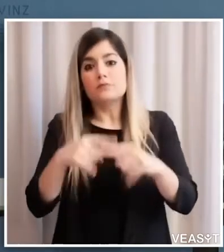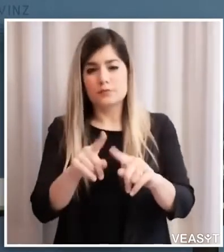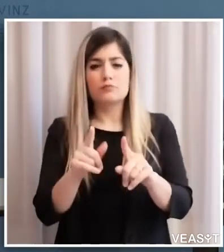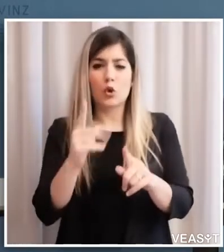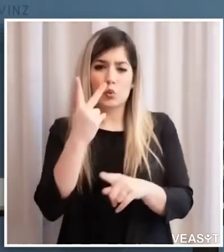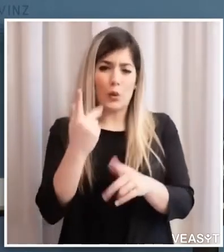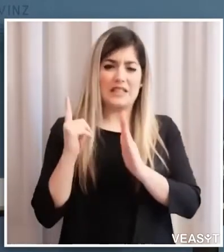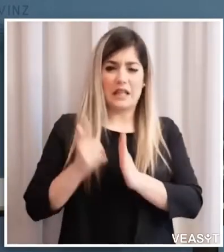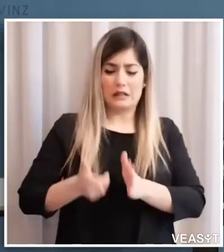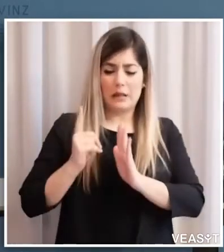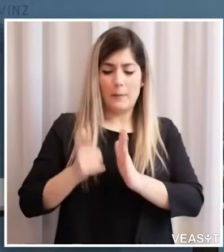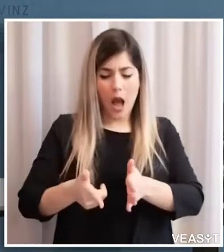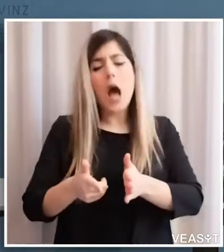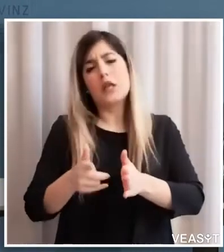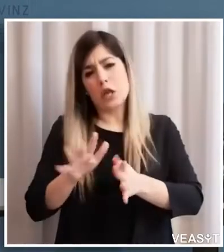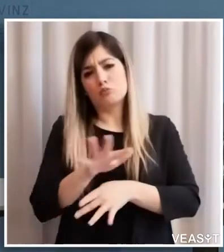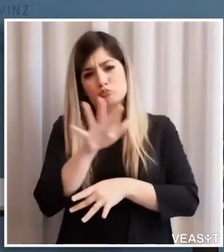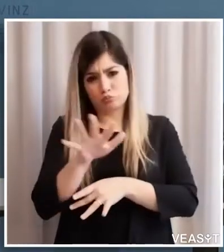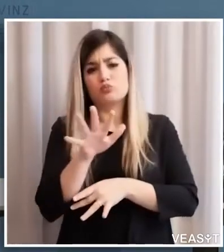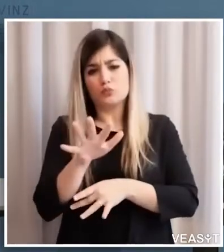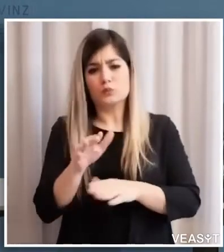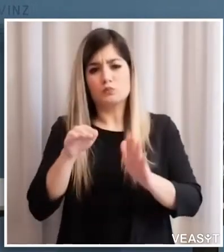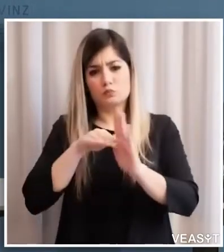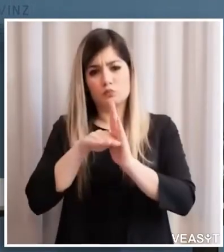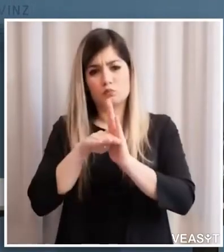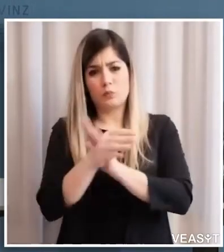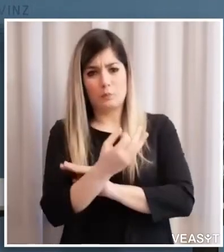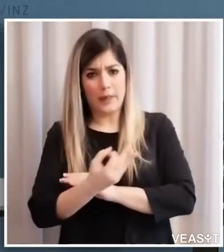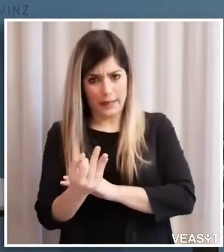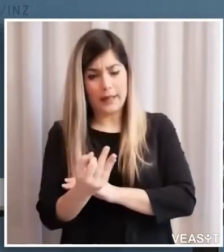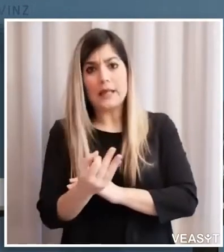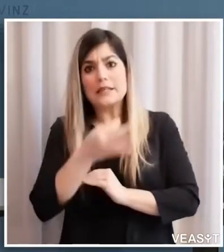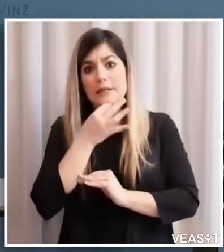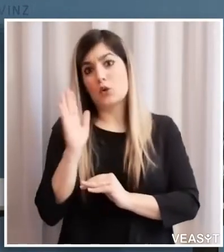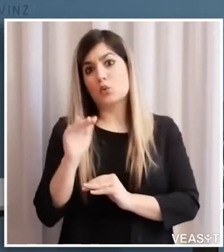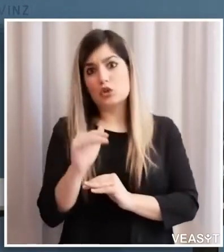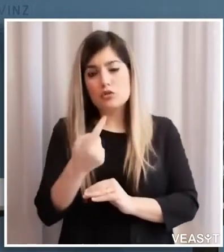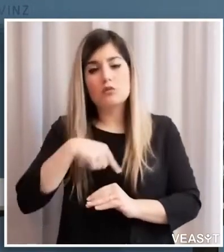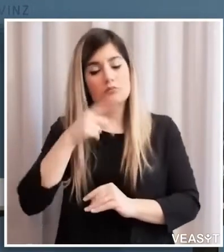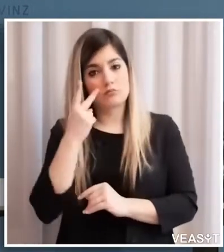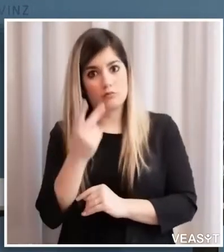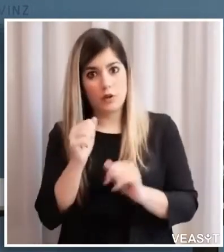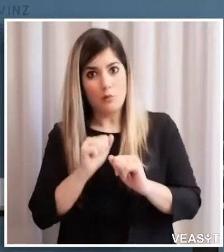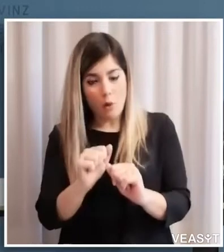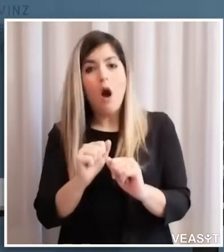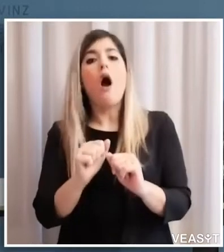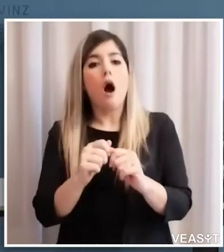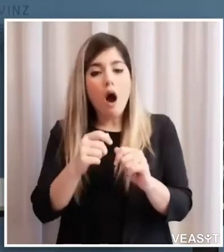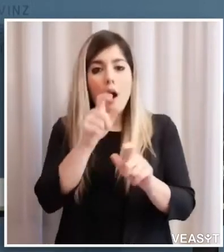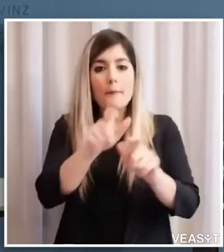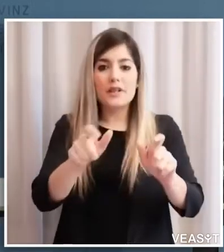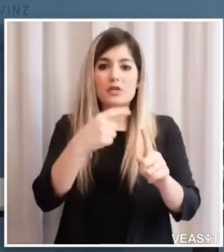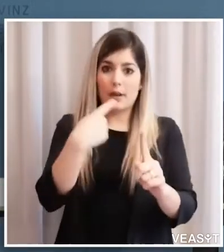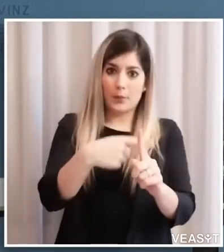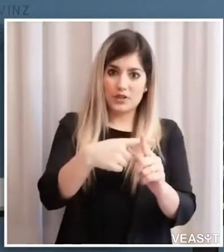due settimane. Ogni giorno notiamo che il numero dei positivi rapportato alle persone,